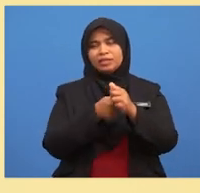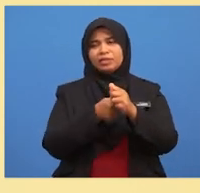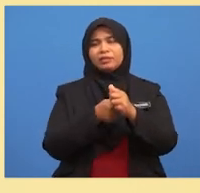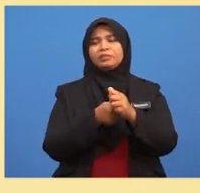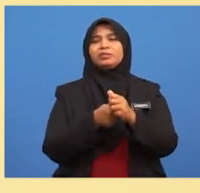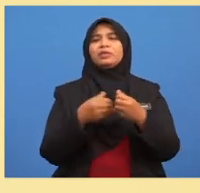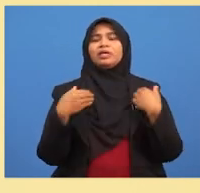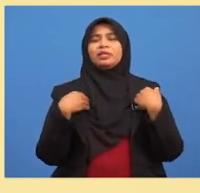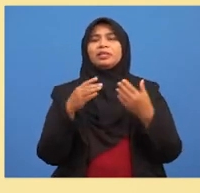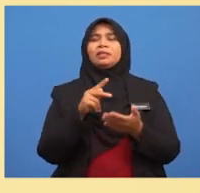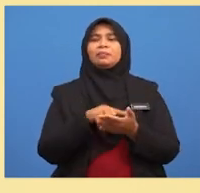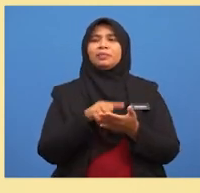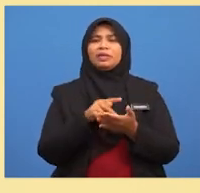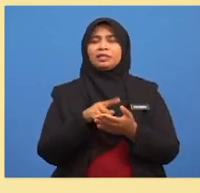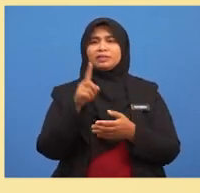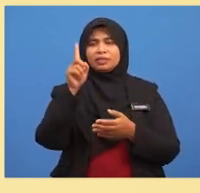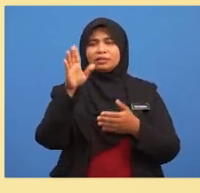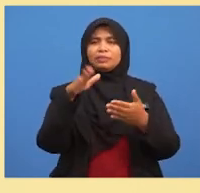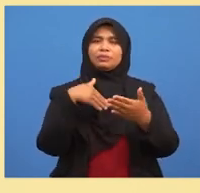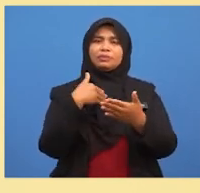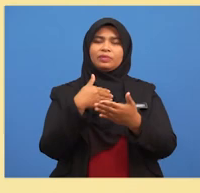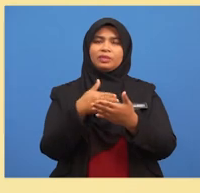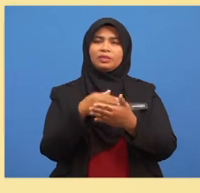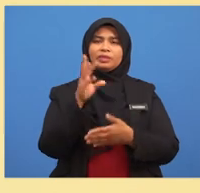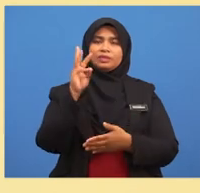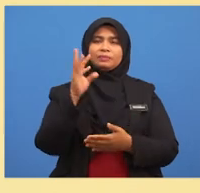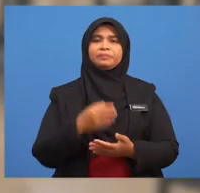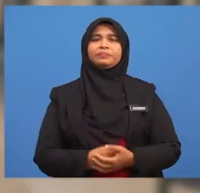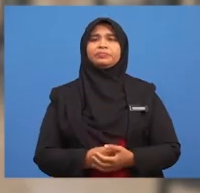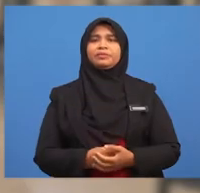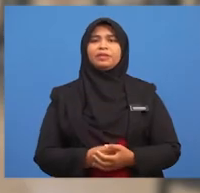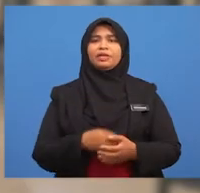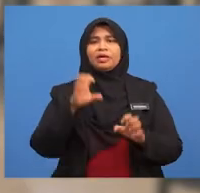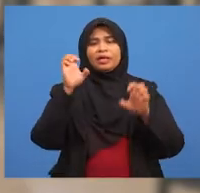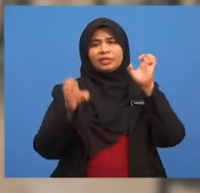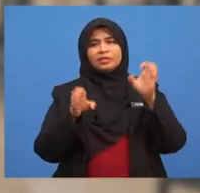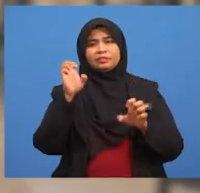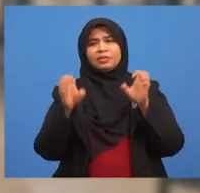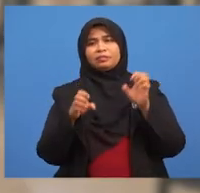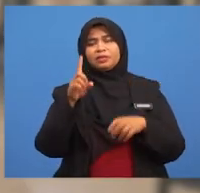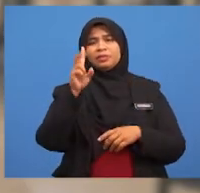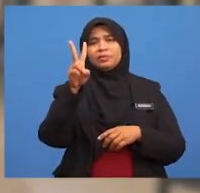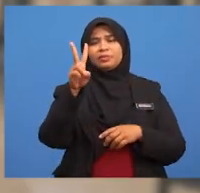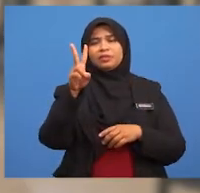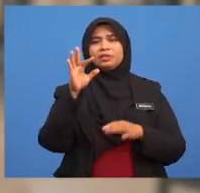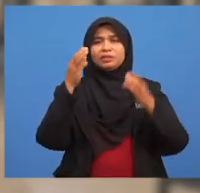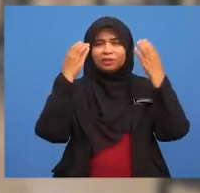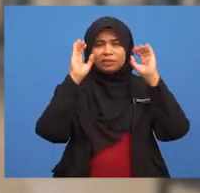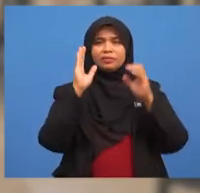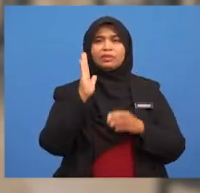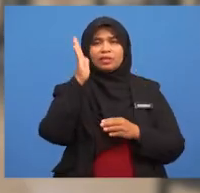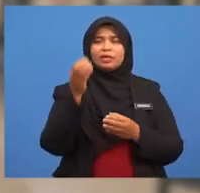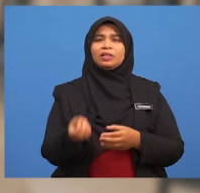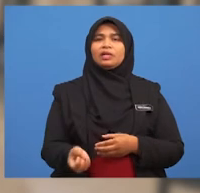dengan bilangan dot Dari 1 hingga 6 Eksperimen kedua Cikgu akan melambungkan